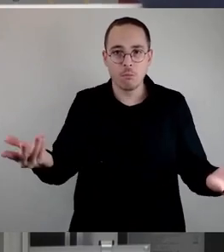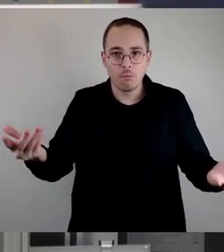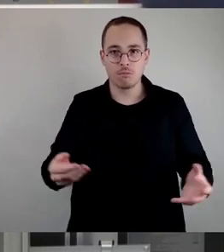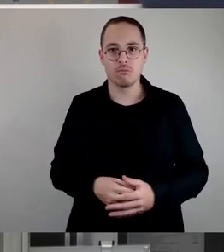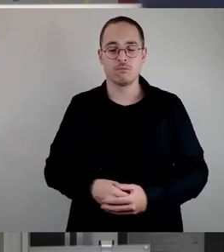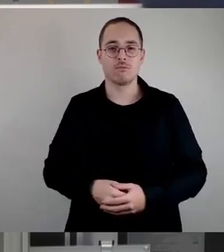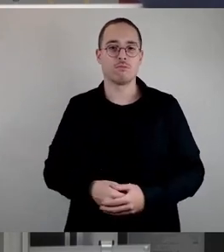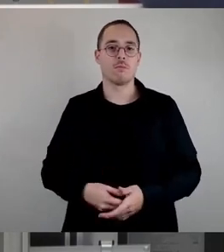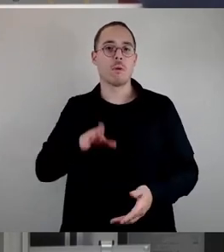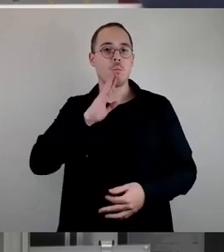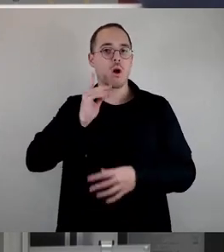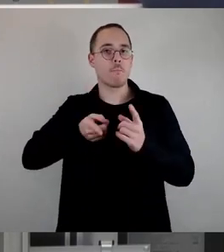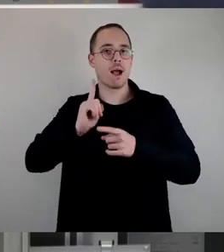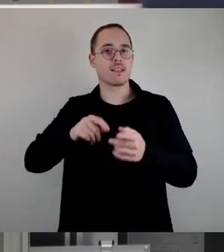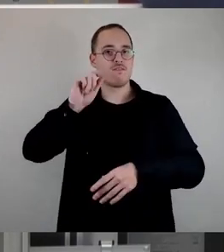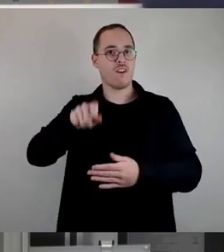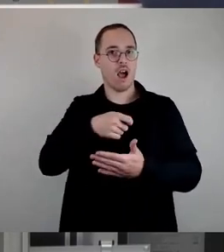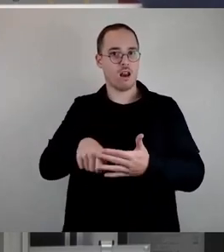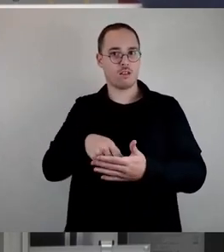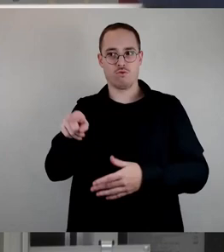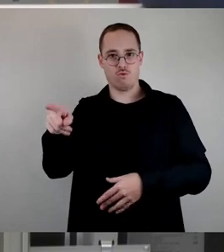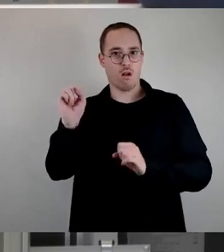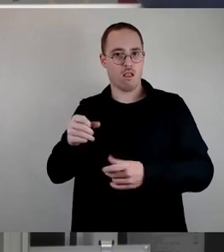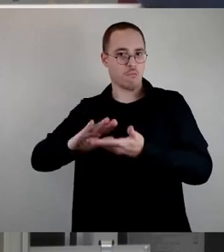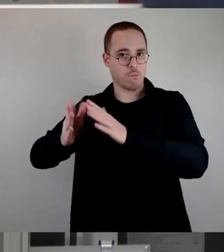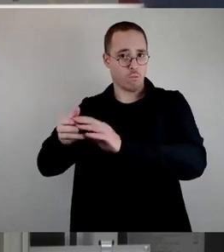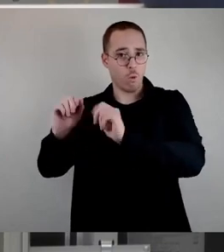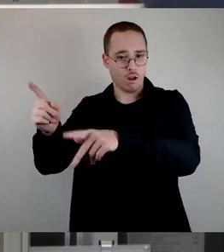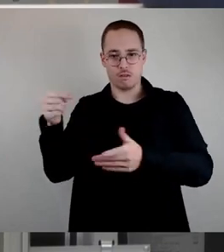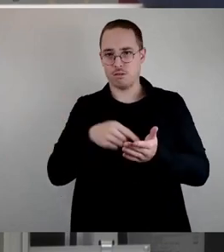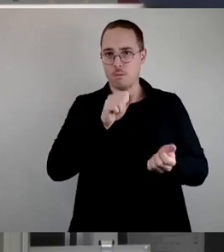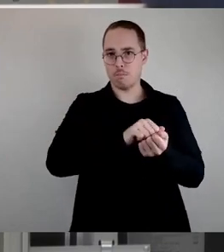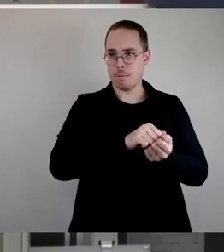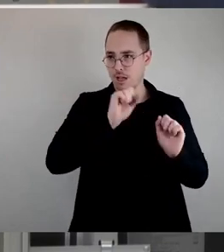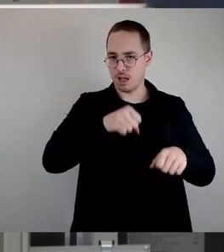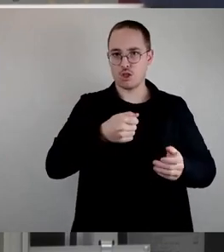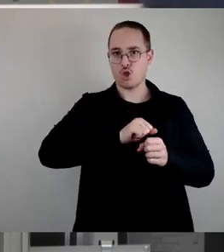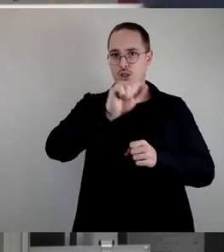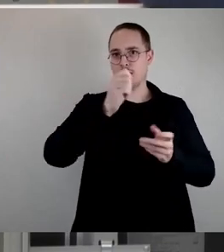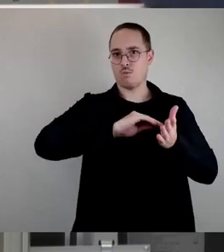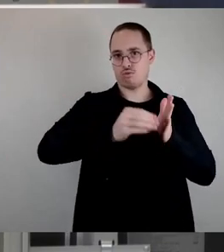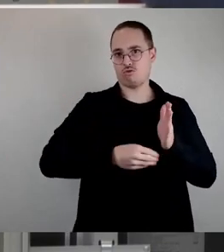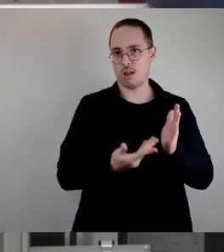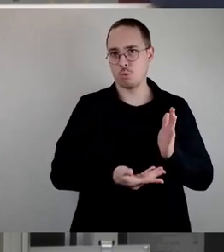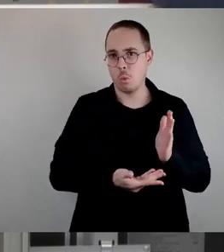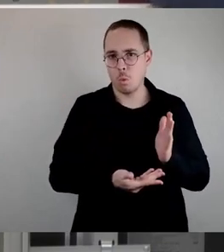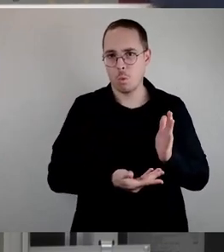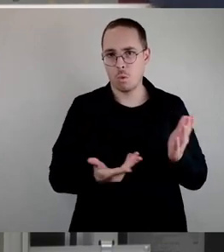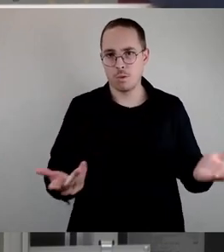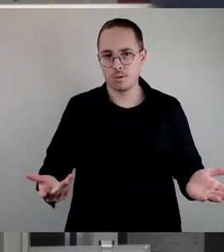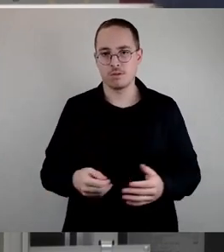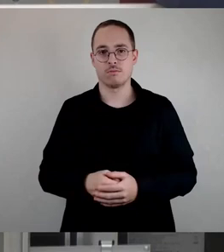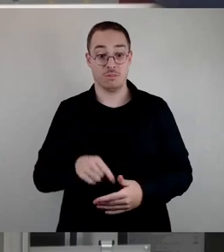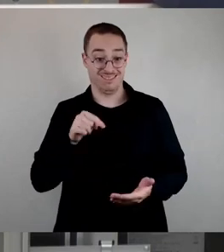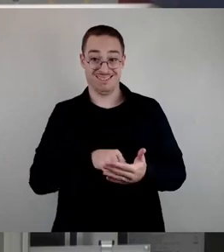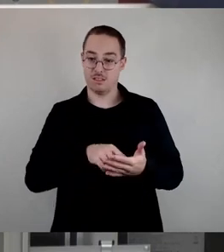Ende miteinander sich geeinigt haben, trotzdem das Papier unterschreiben können. Auch da, war der Punkt drin, wir wollen weitere Gemeinschaftsschulen in dieser Stadt und das